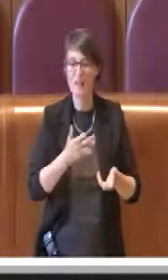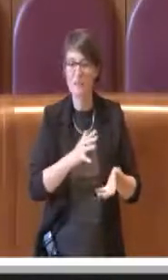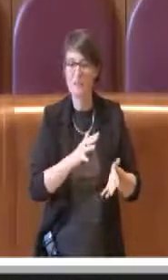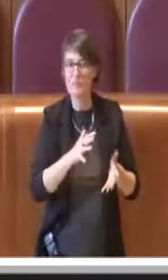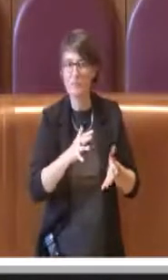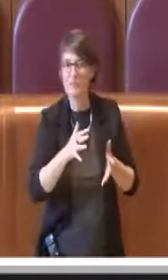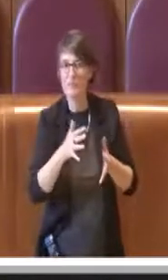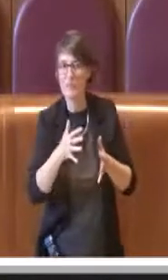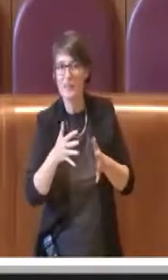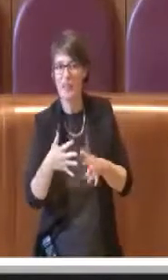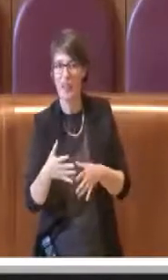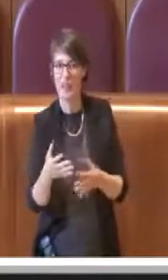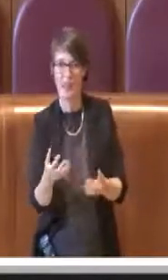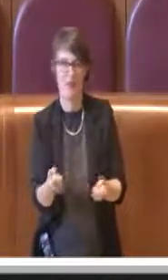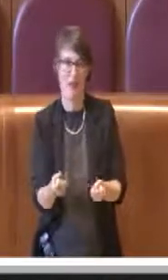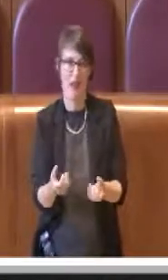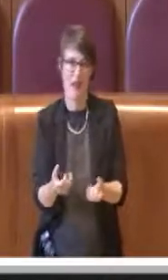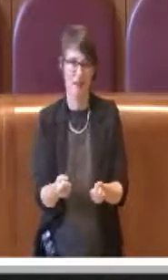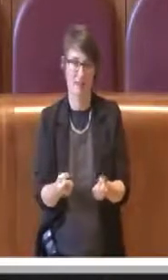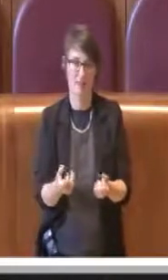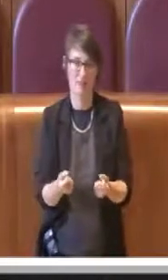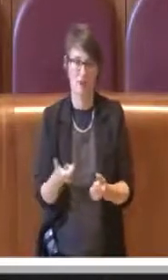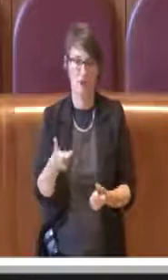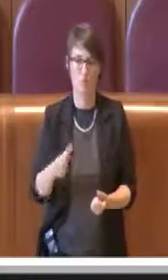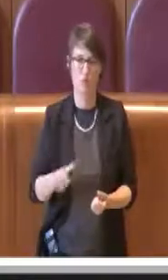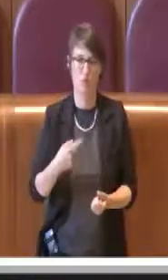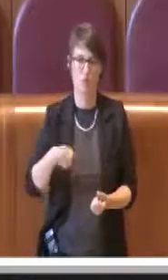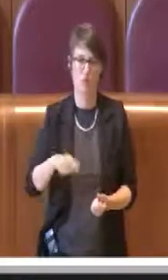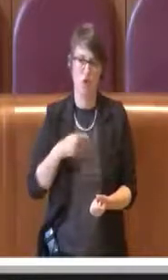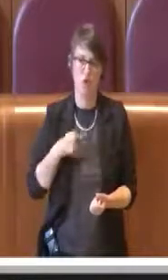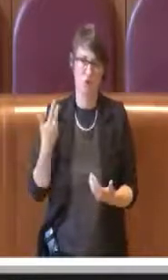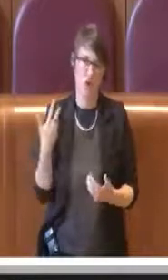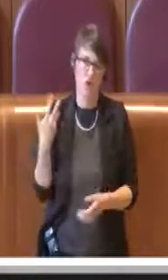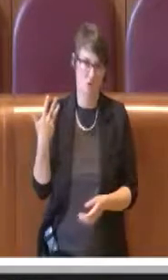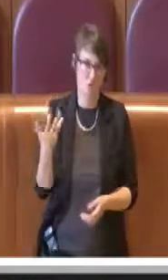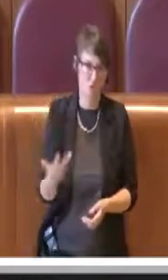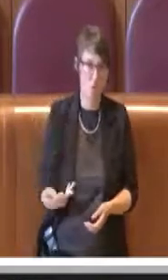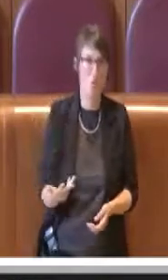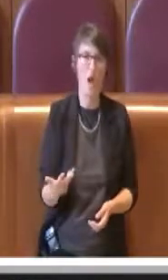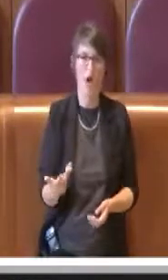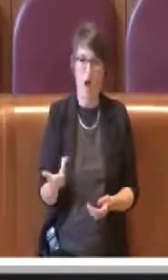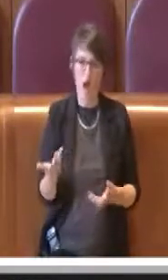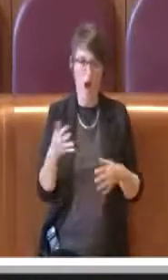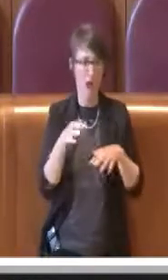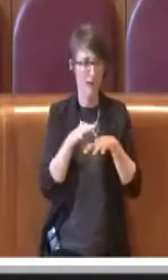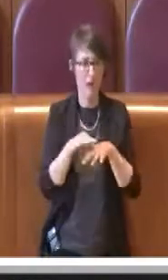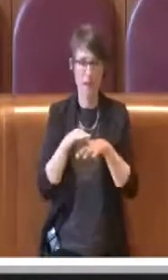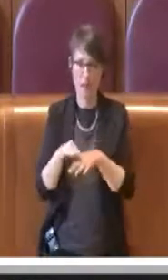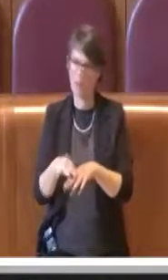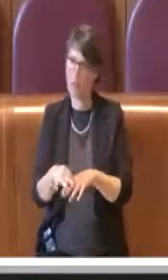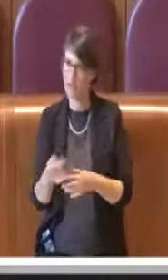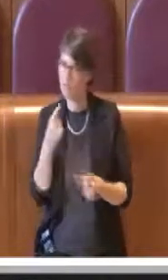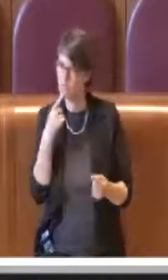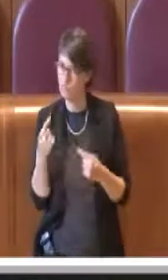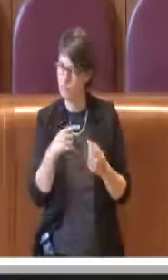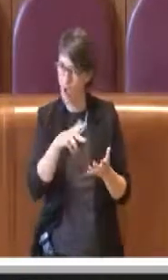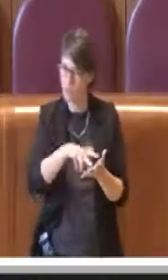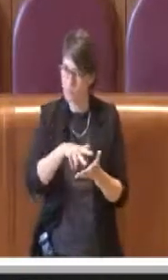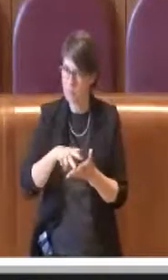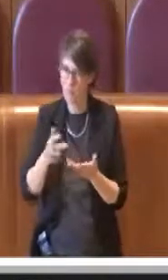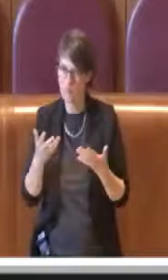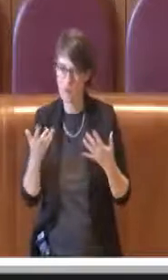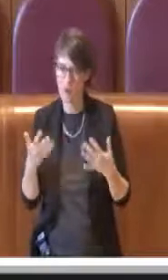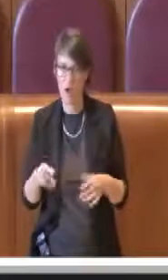indirizzi che abbiamo espresso in questi 5 anni e che sono chiari e quindi in questo momento è